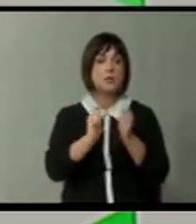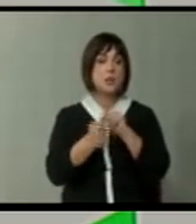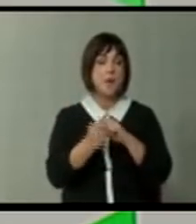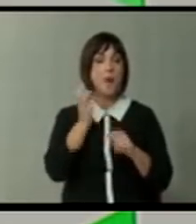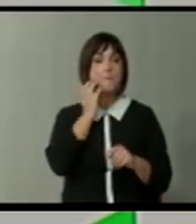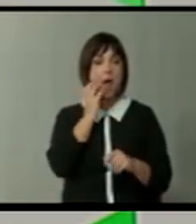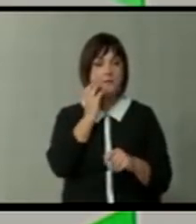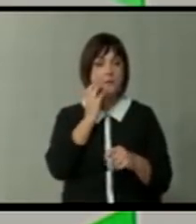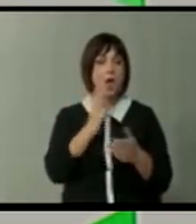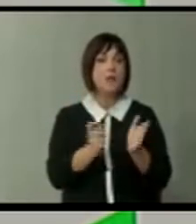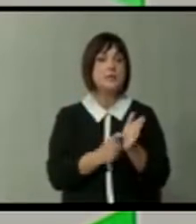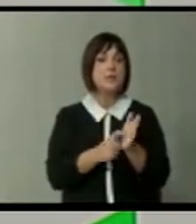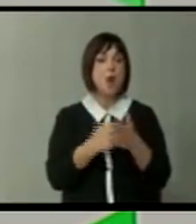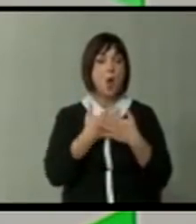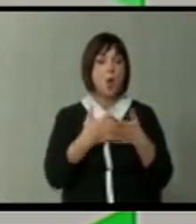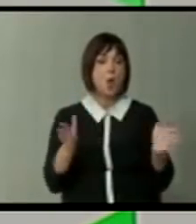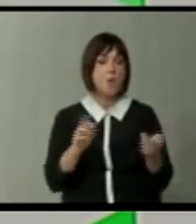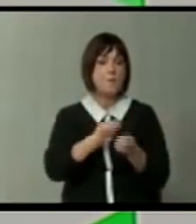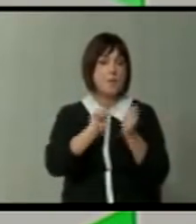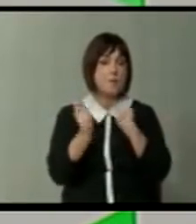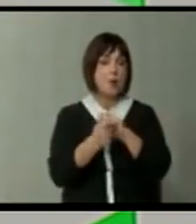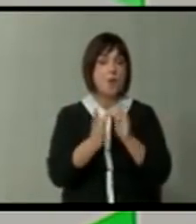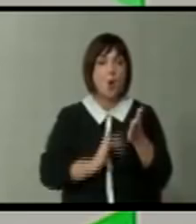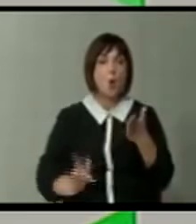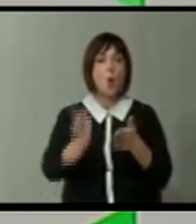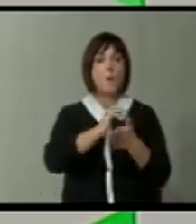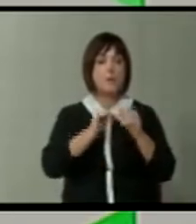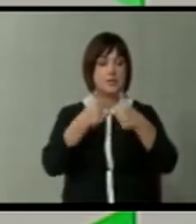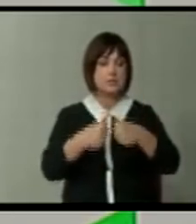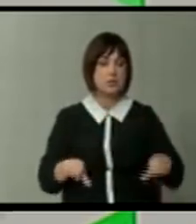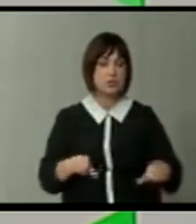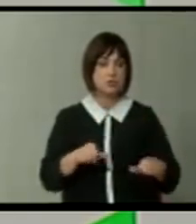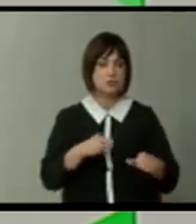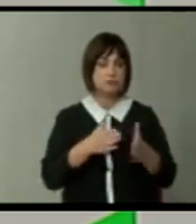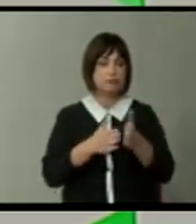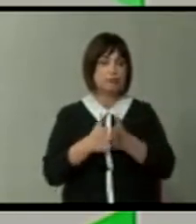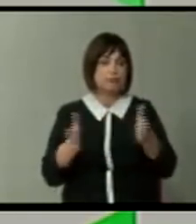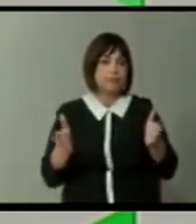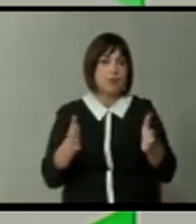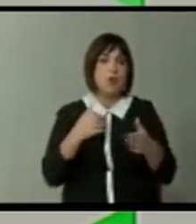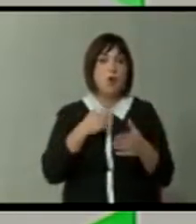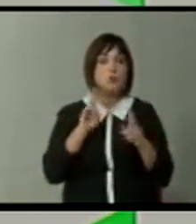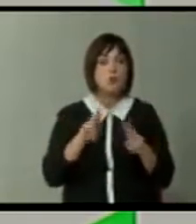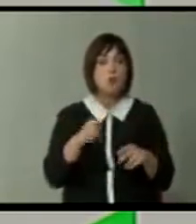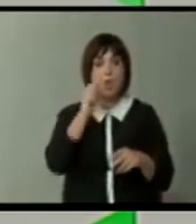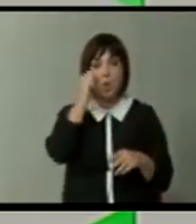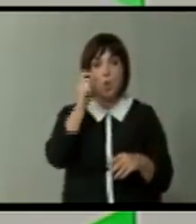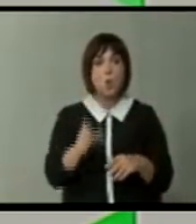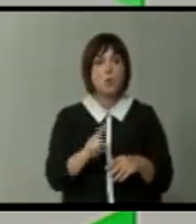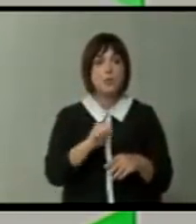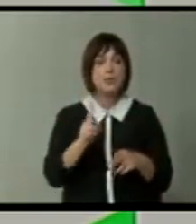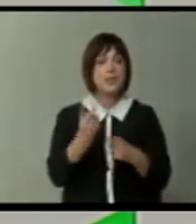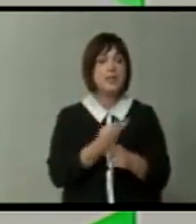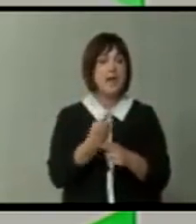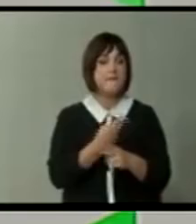бавно, а се бара големи промени комплето на системо, што е диспропорционално, со реалността, и луѓот не се